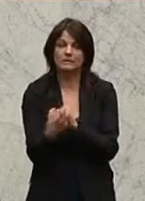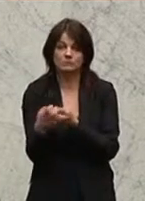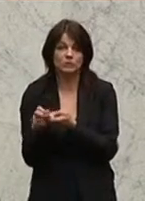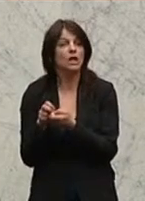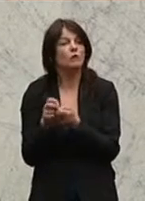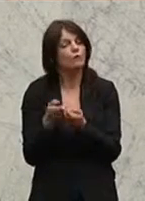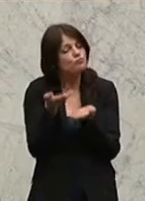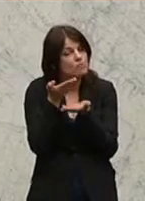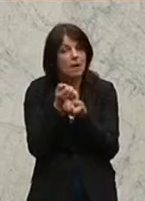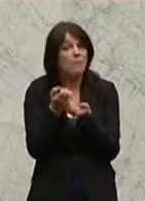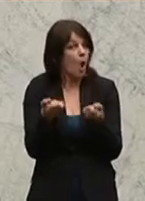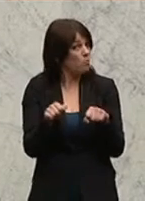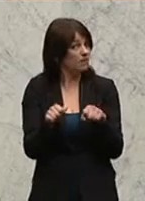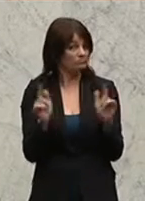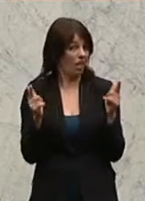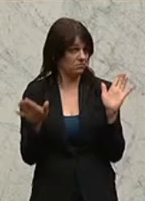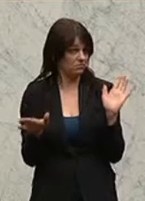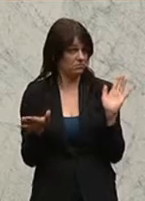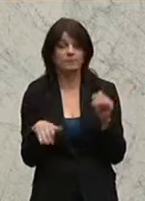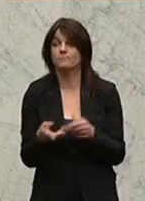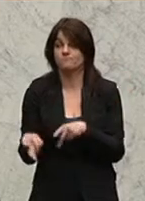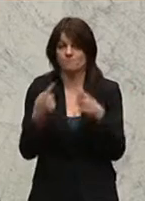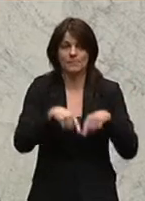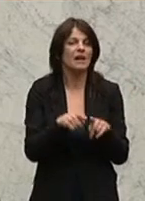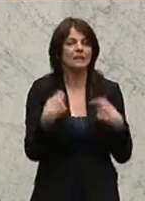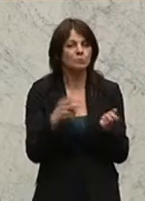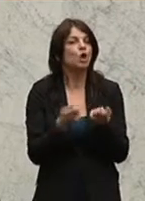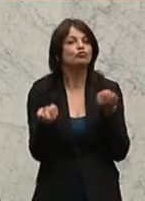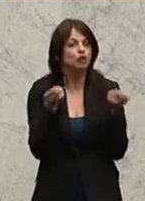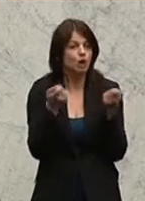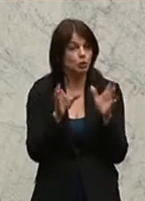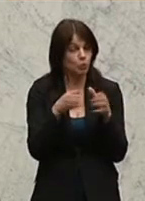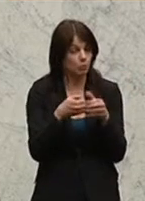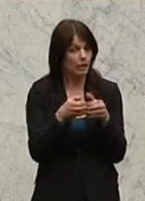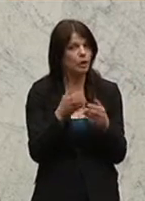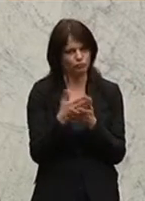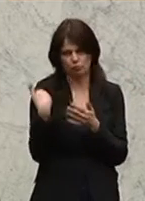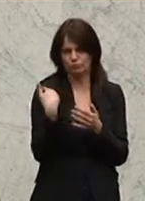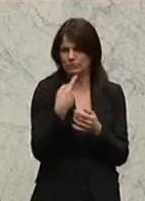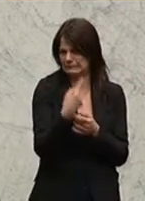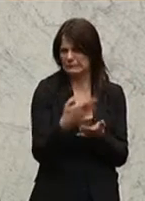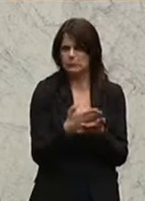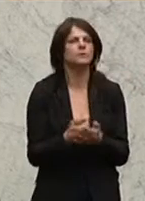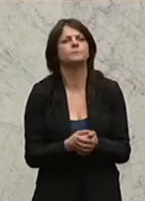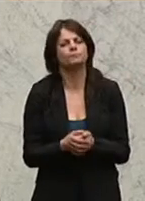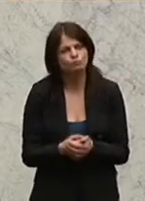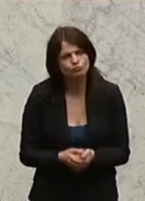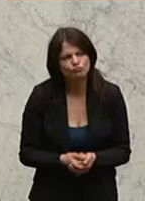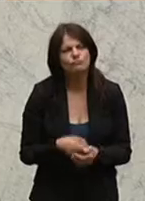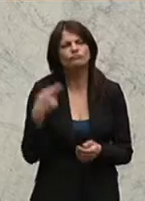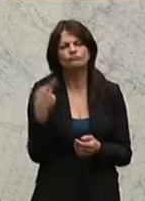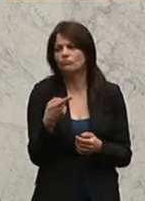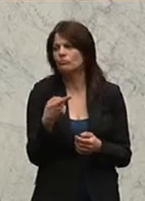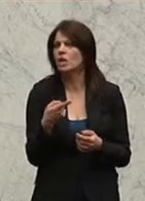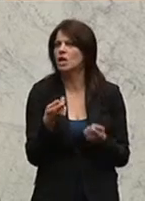Kompetenzen. Und dann haben wir die Steuerungsgruppe, die auch bereits öfters erwähnt wurde. Die hat